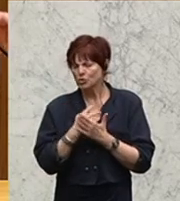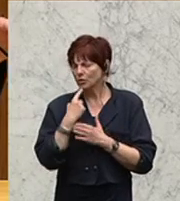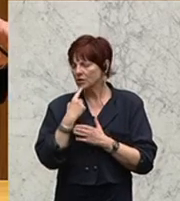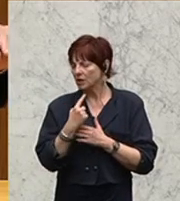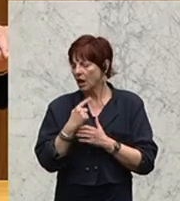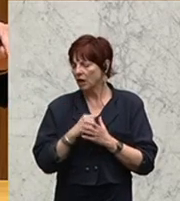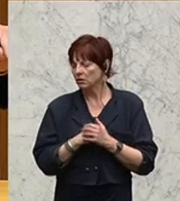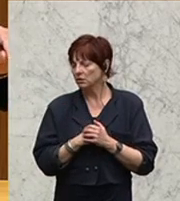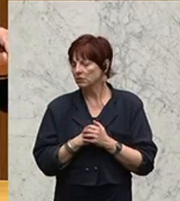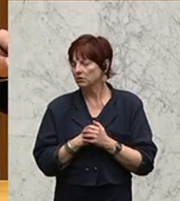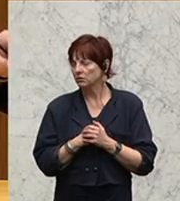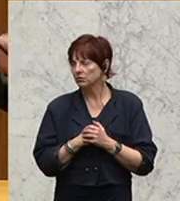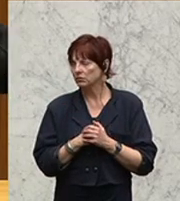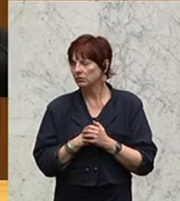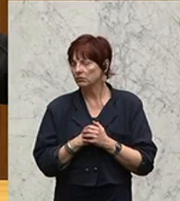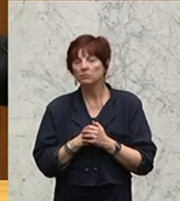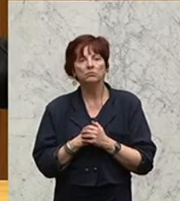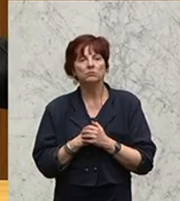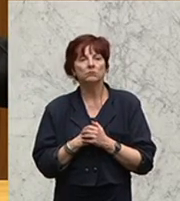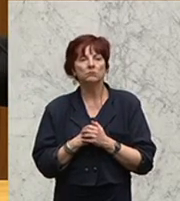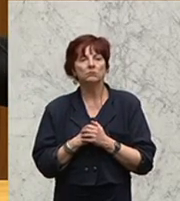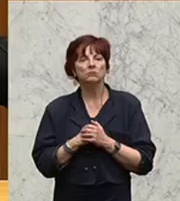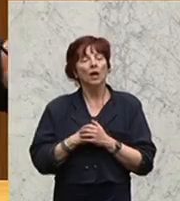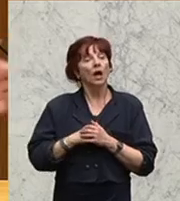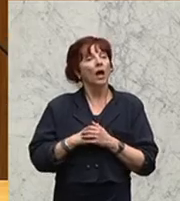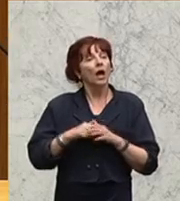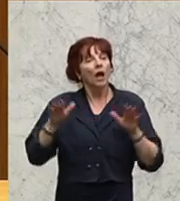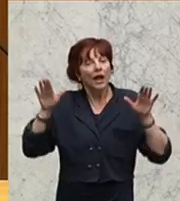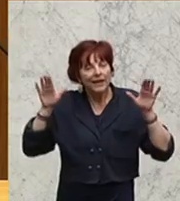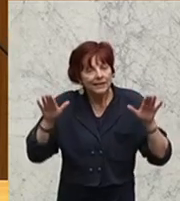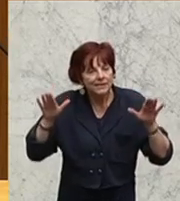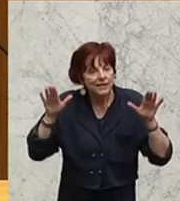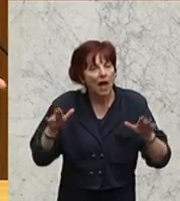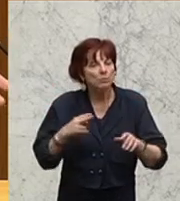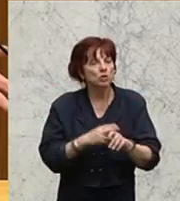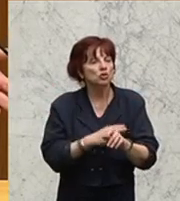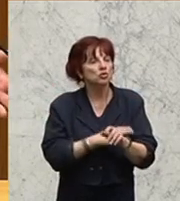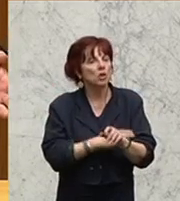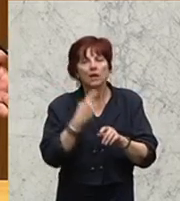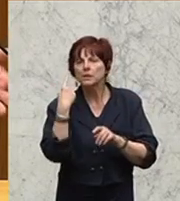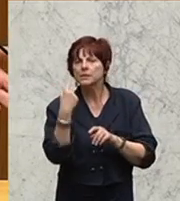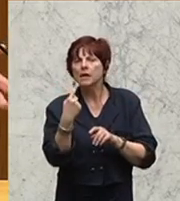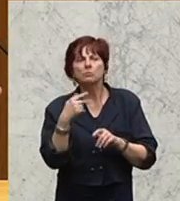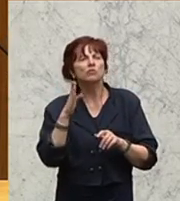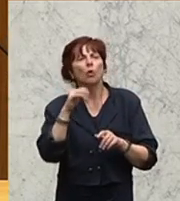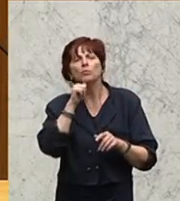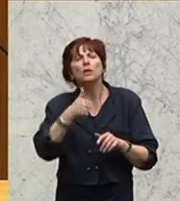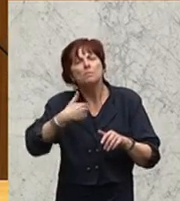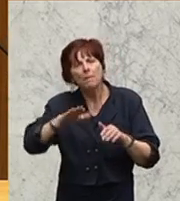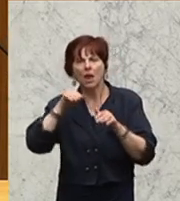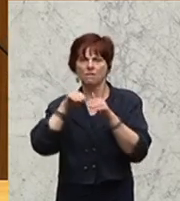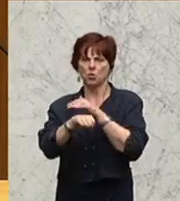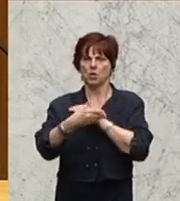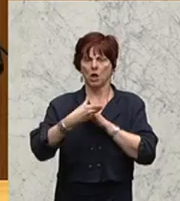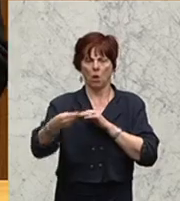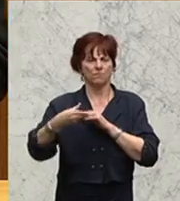islamische Staaten hier nicht verstärkt Flüchtlinge aufnehmen, die